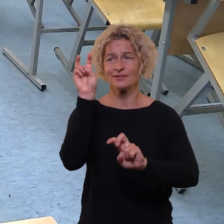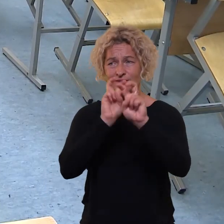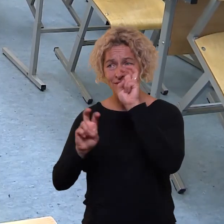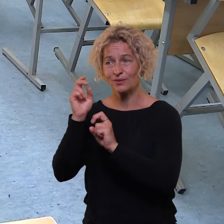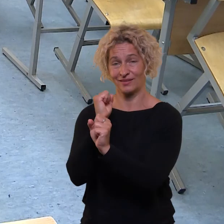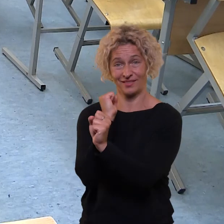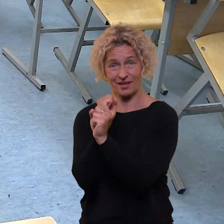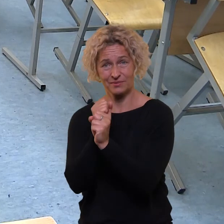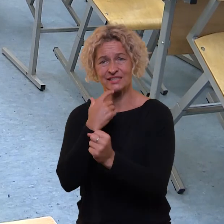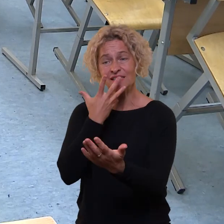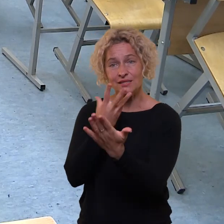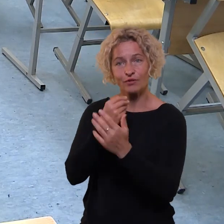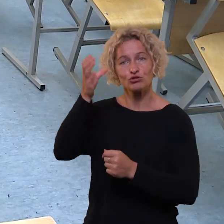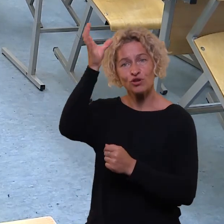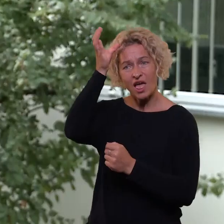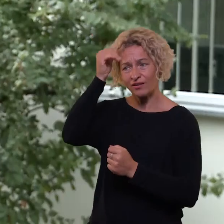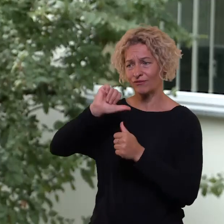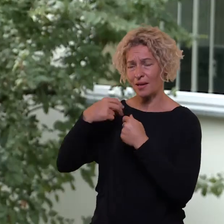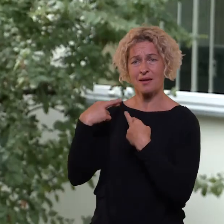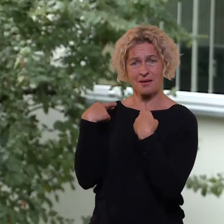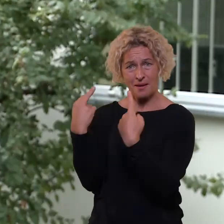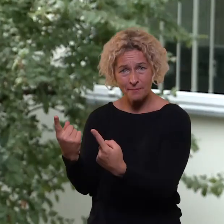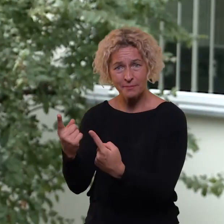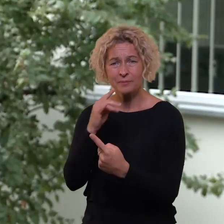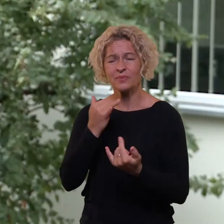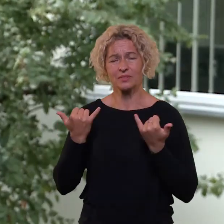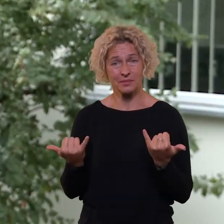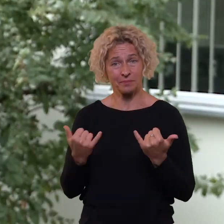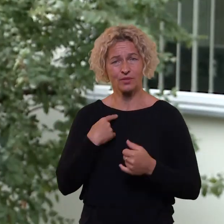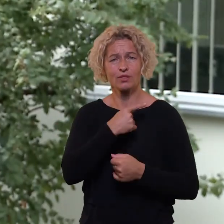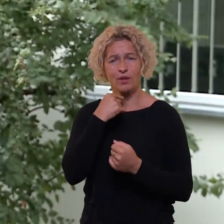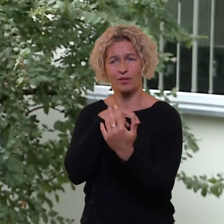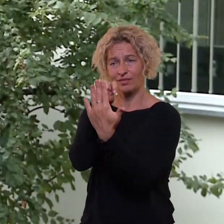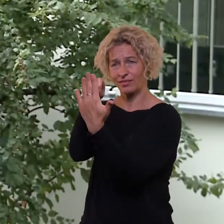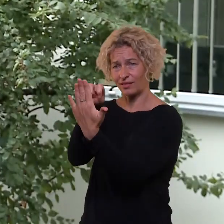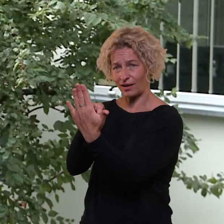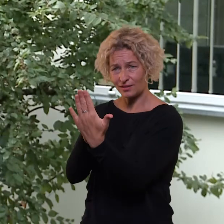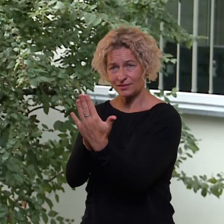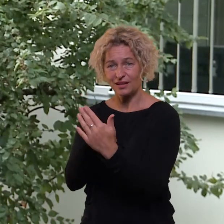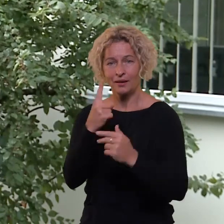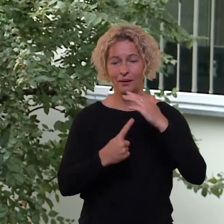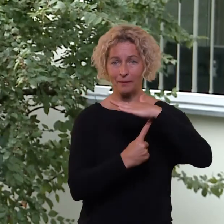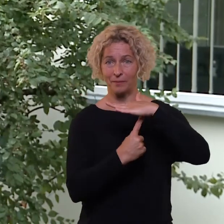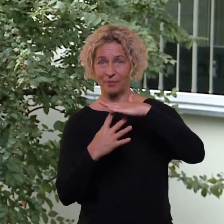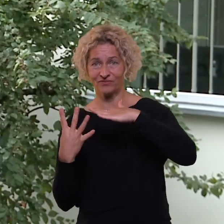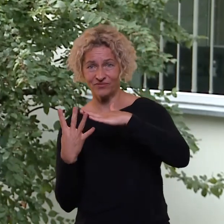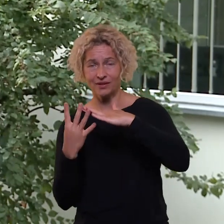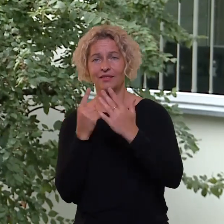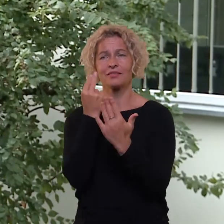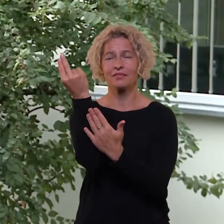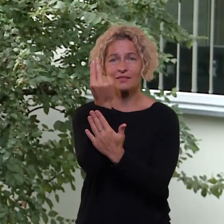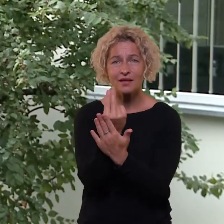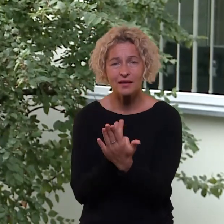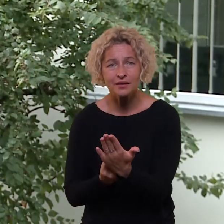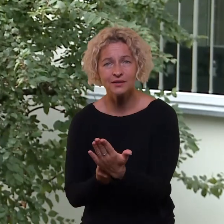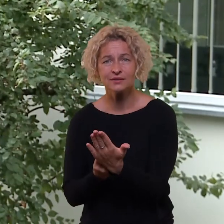pasitaiko ir išimčių. Na šiuo metu daugiausia turime registruotų pradinio ugdymo dailės, turime